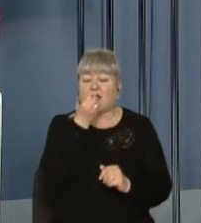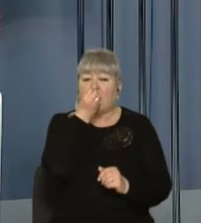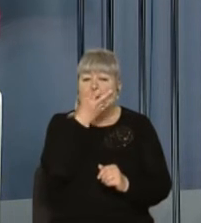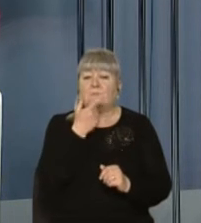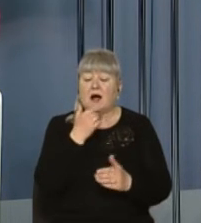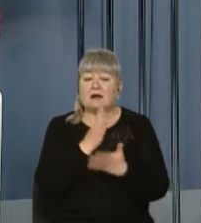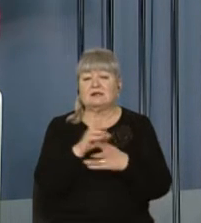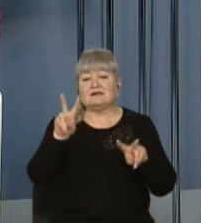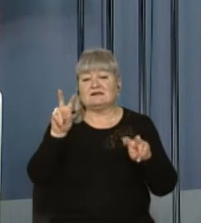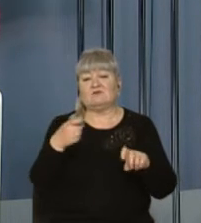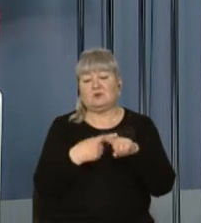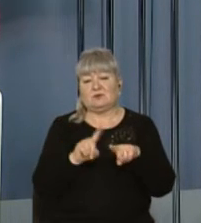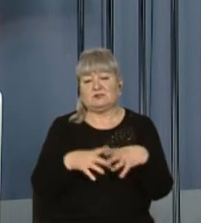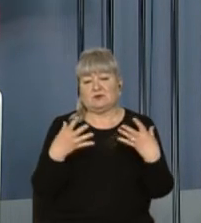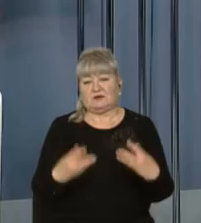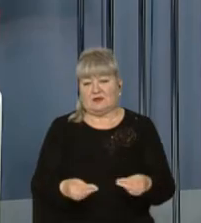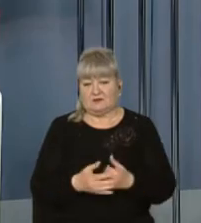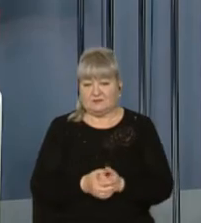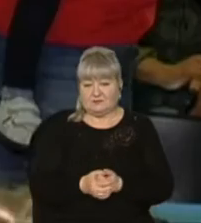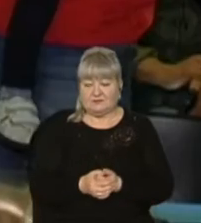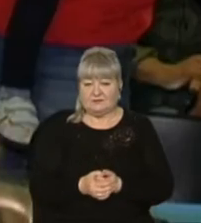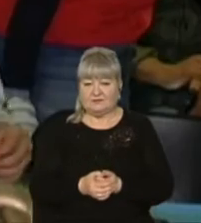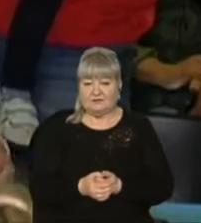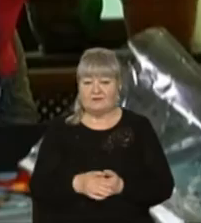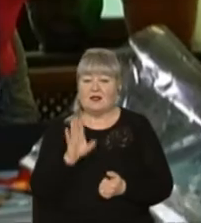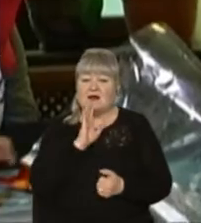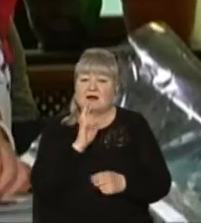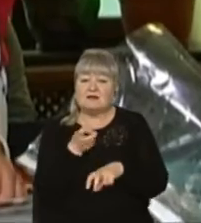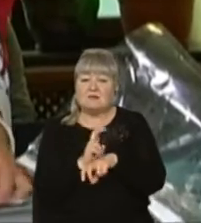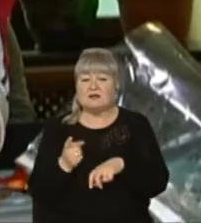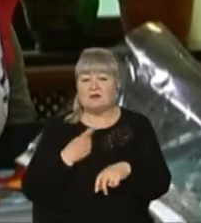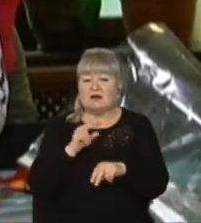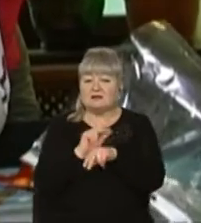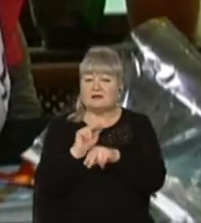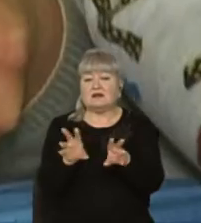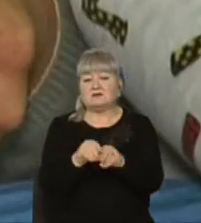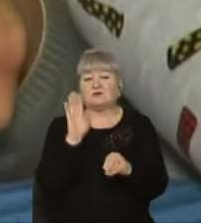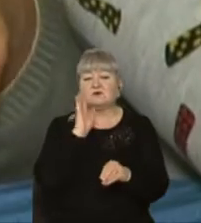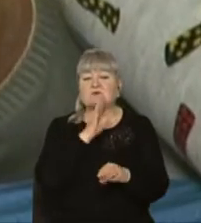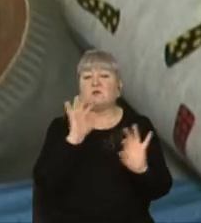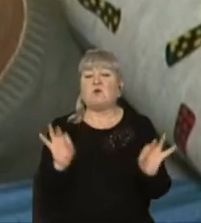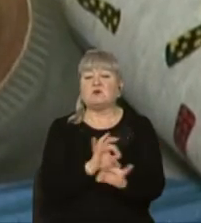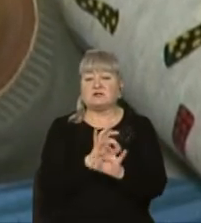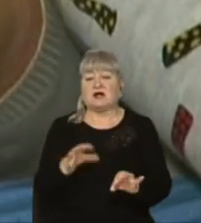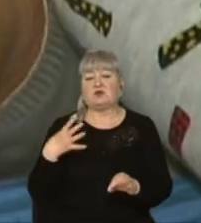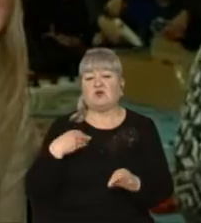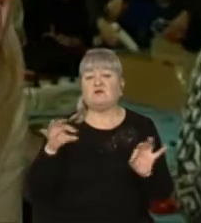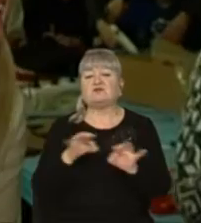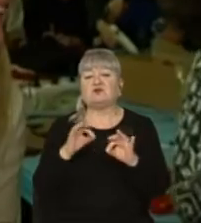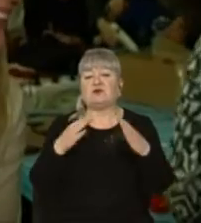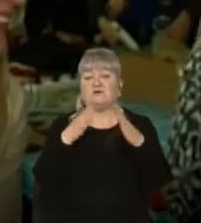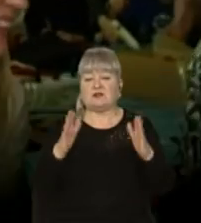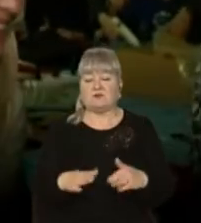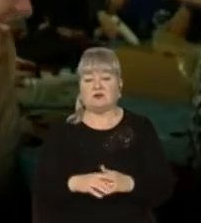дня. Більше розповість Ольга Дейнека. Катя прийшла на майстер-клас разом з мамою-музиканткою Львівської філармонії.